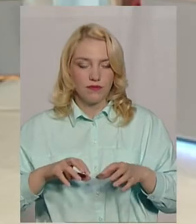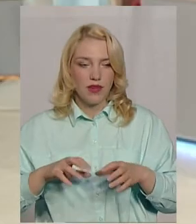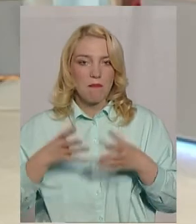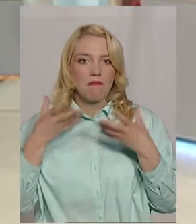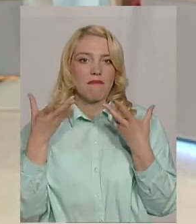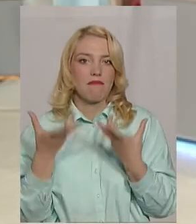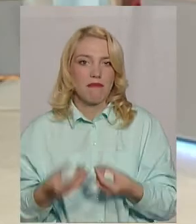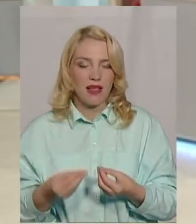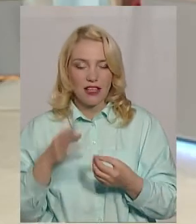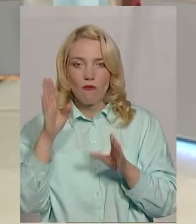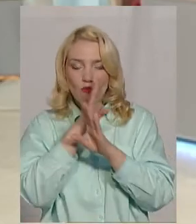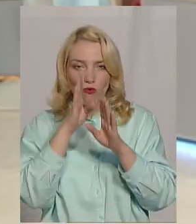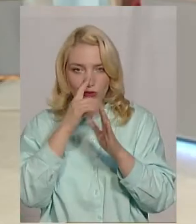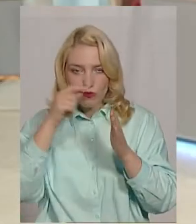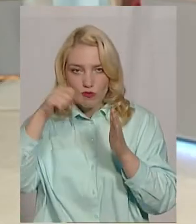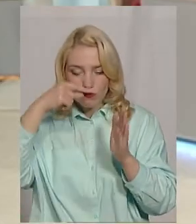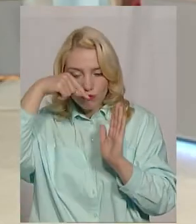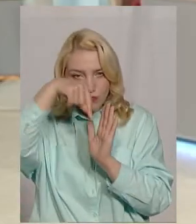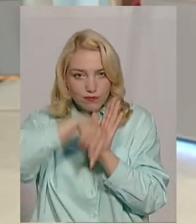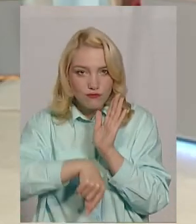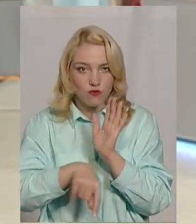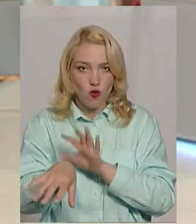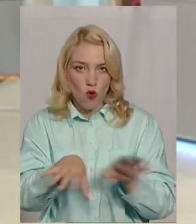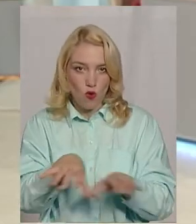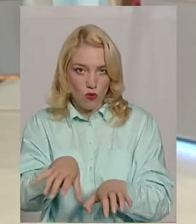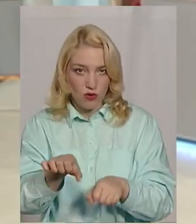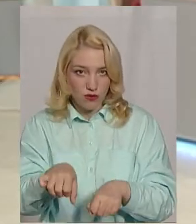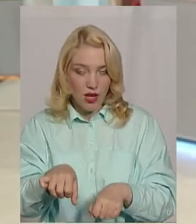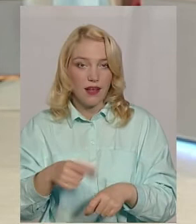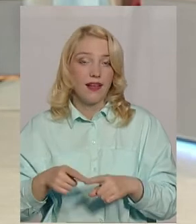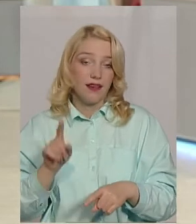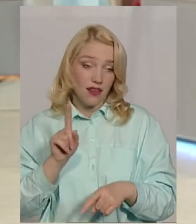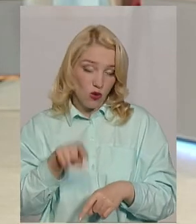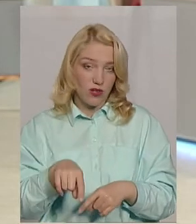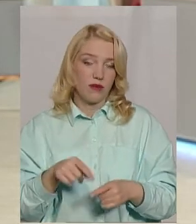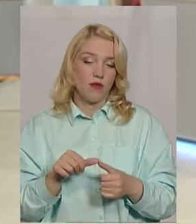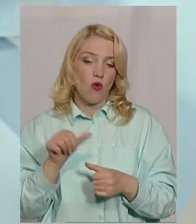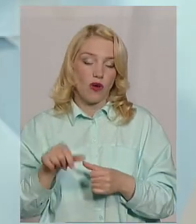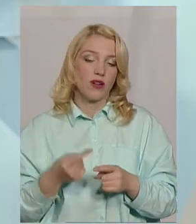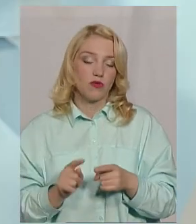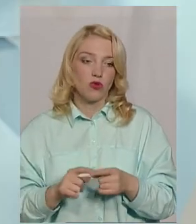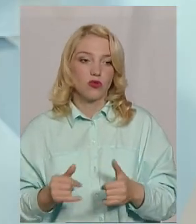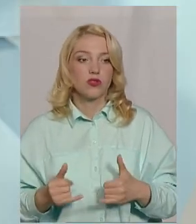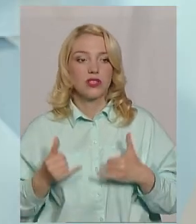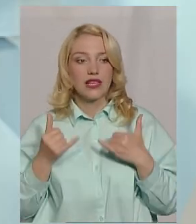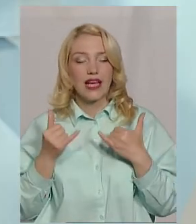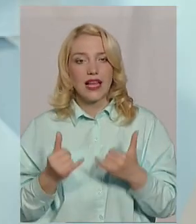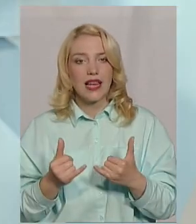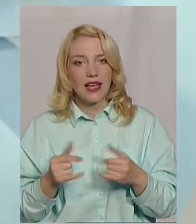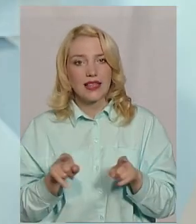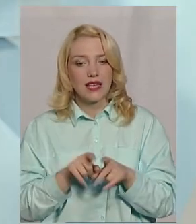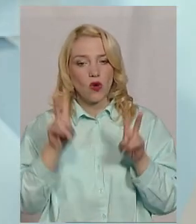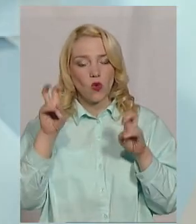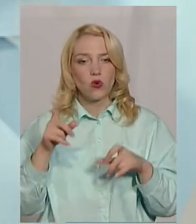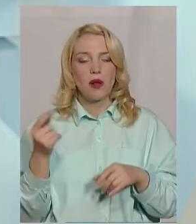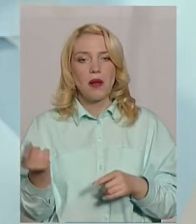кисню проникнути до кореневої системи. А крім того, все ж таки, для колосових культур, таких